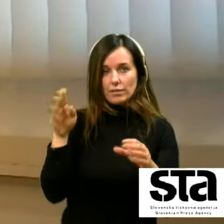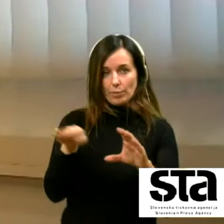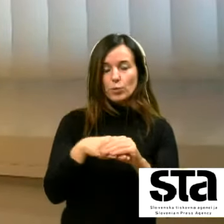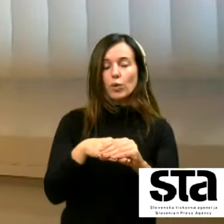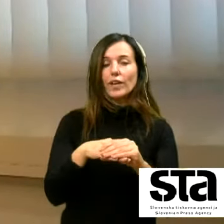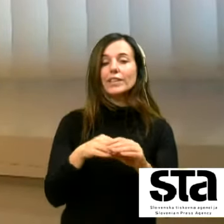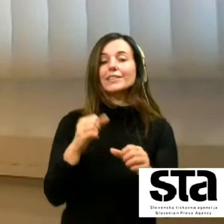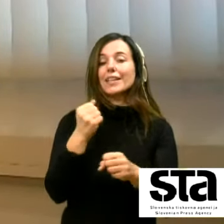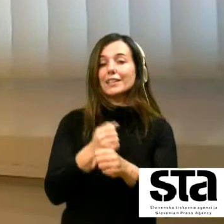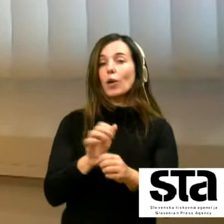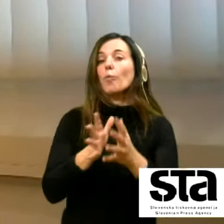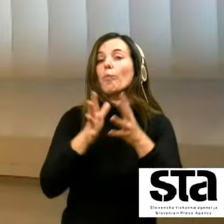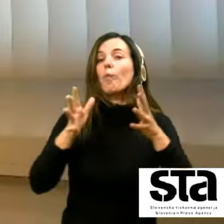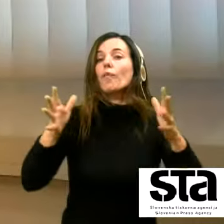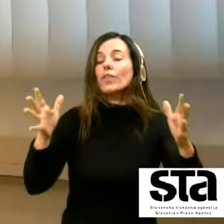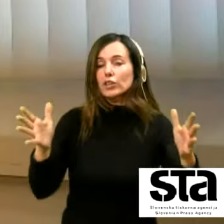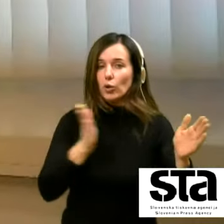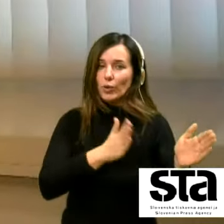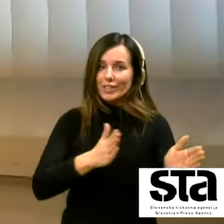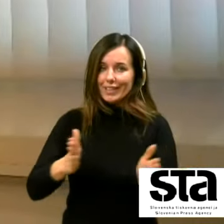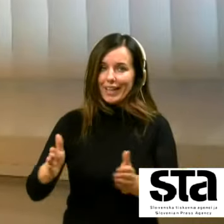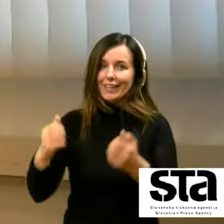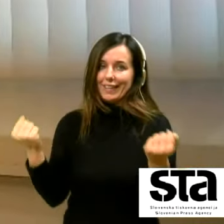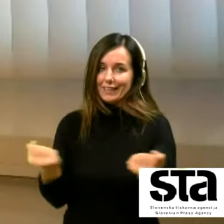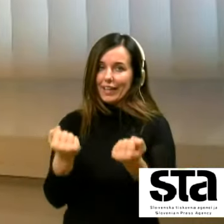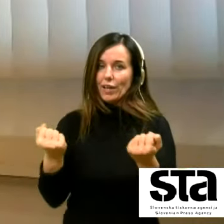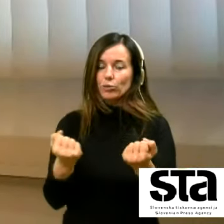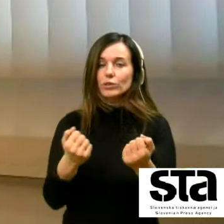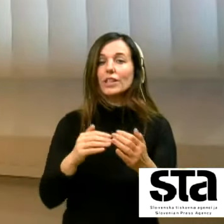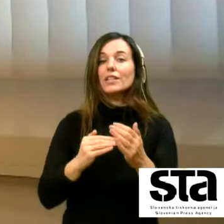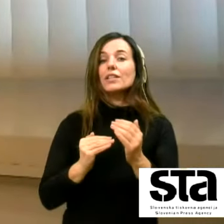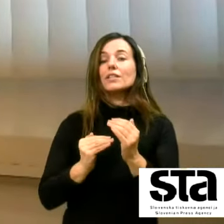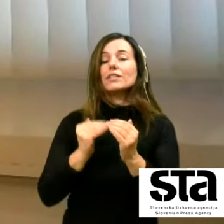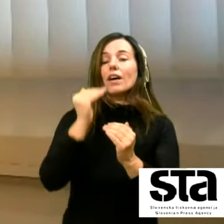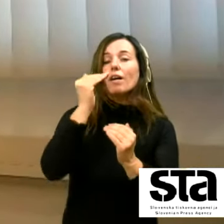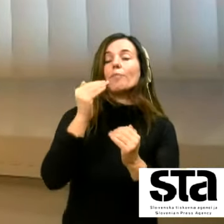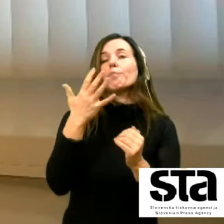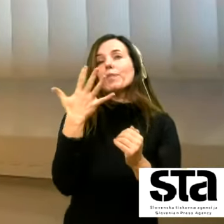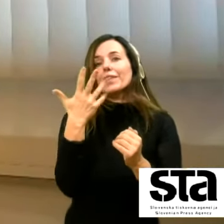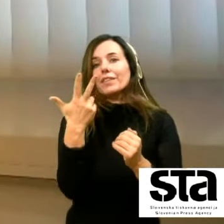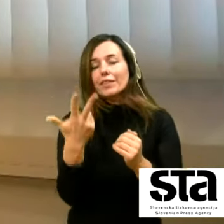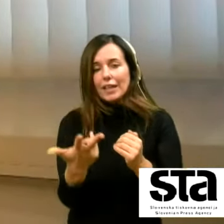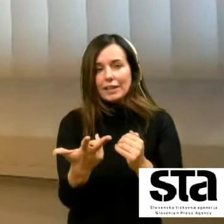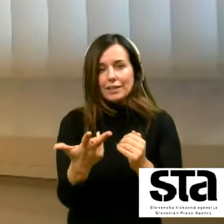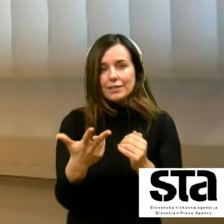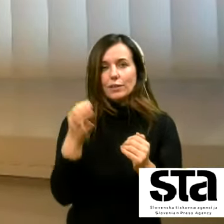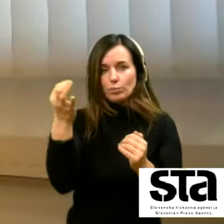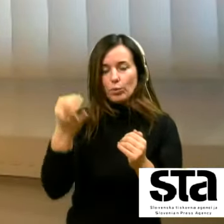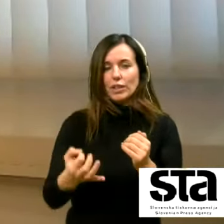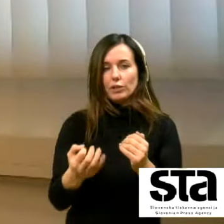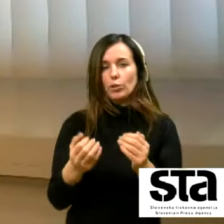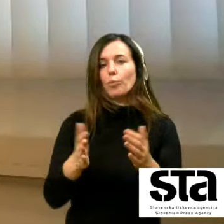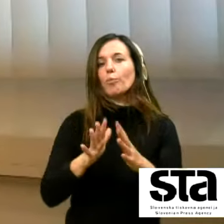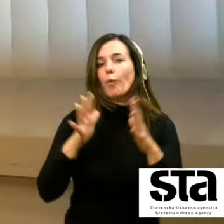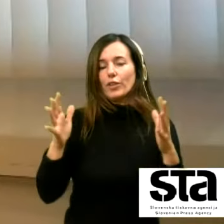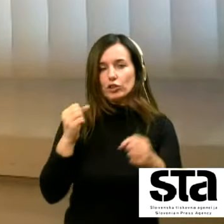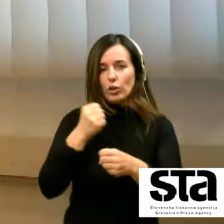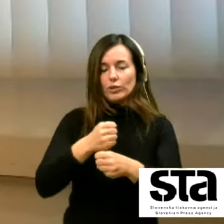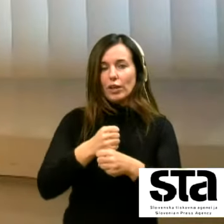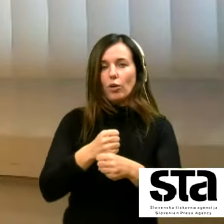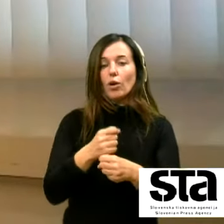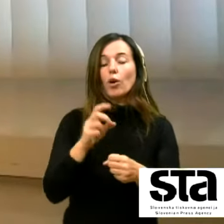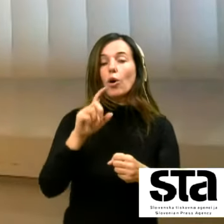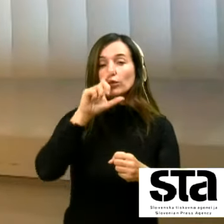povečalo vse pravi z tej maši redne dejavnosti za več kot 35% ampak ne glede nekje od tega